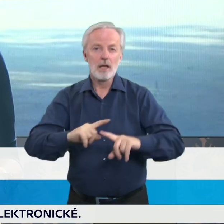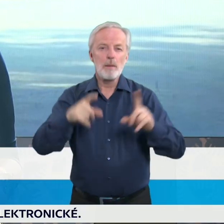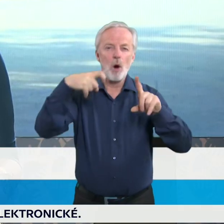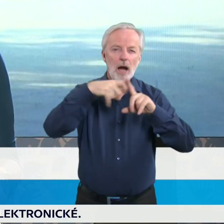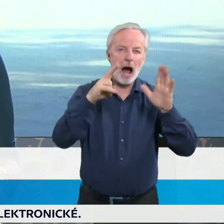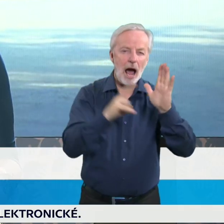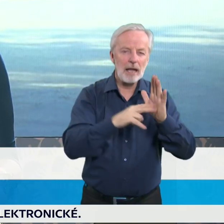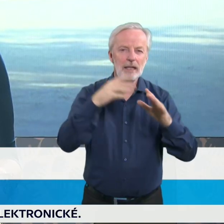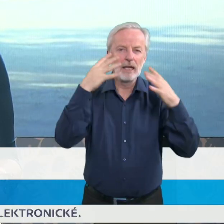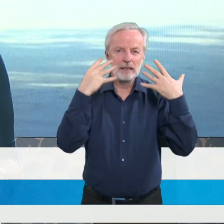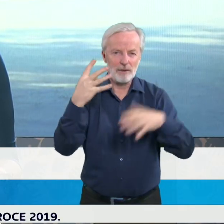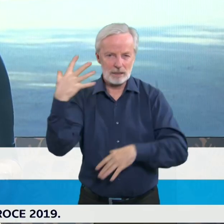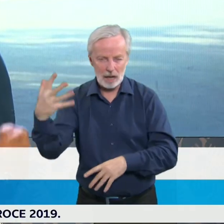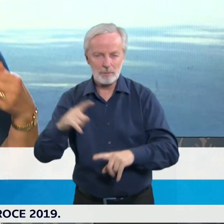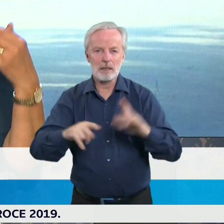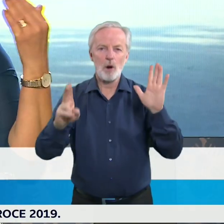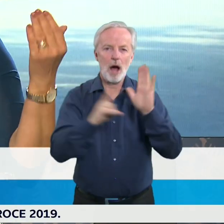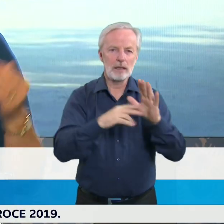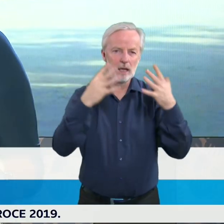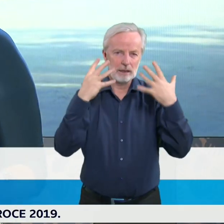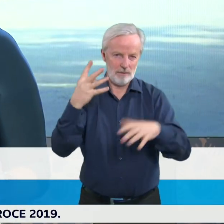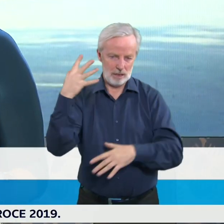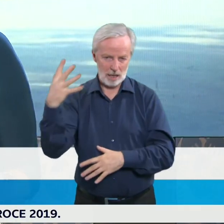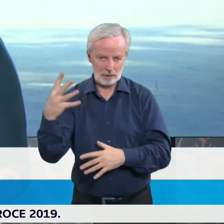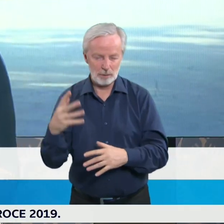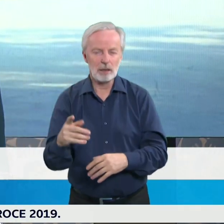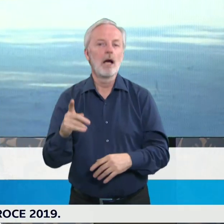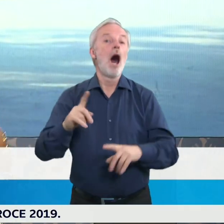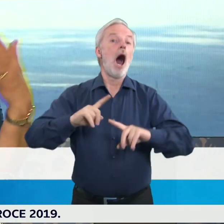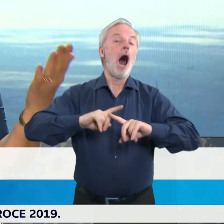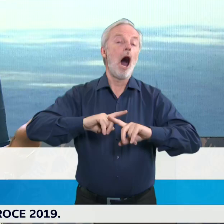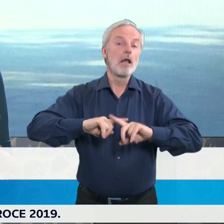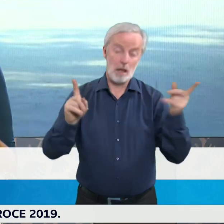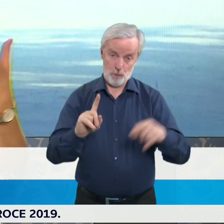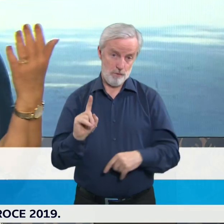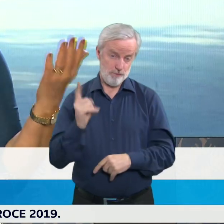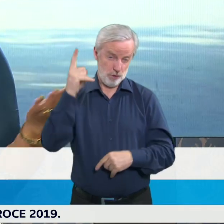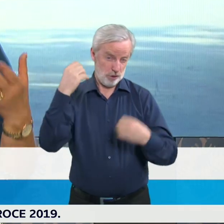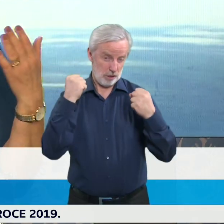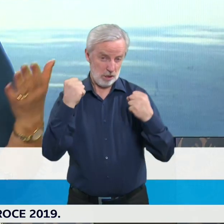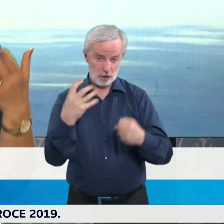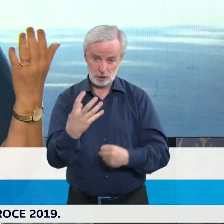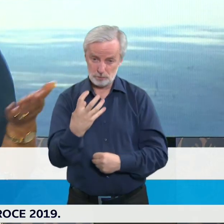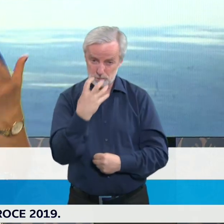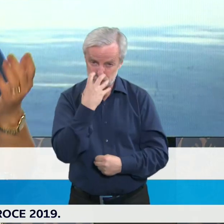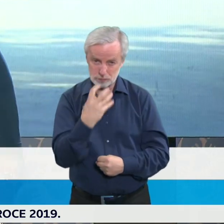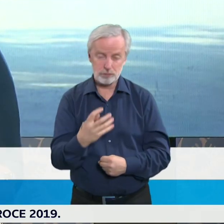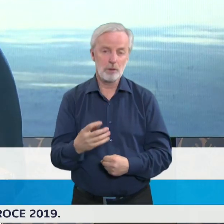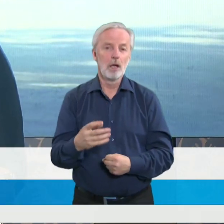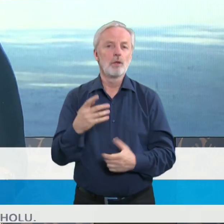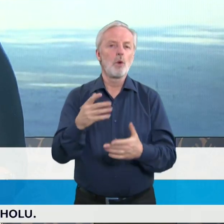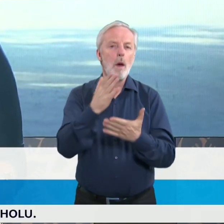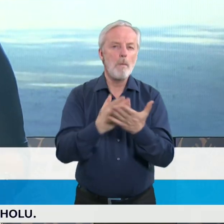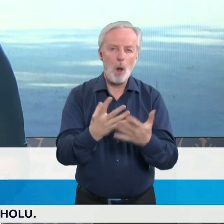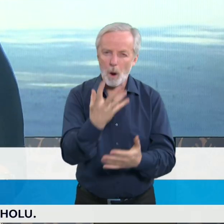N95, které mají buď stejnou či vyšší filtrační účinnost, přesně stověné filtrační polumasky, respirátory